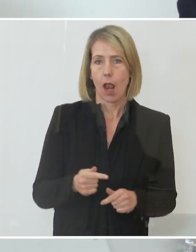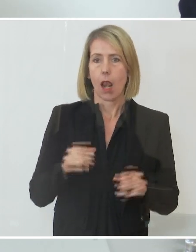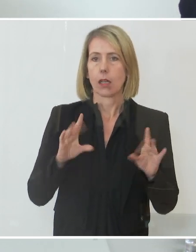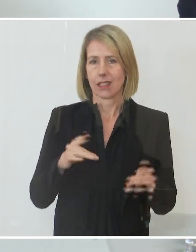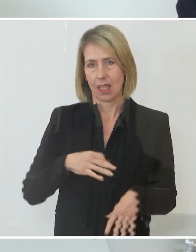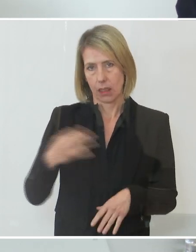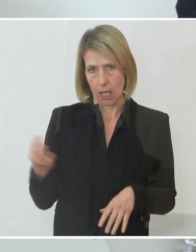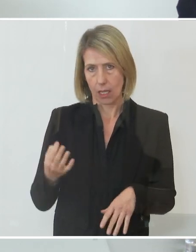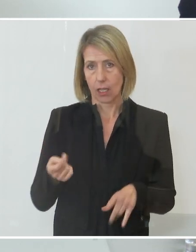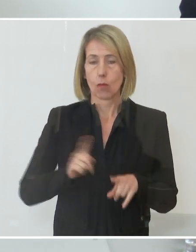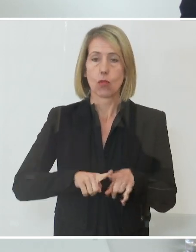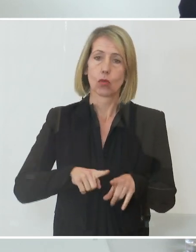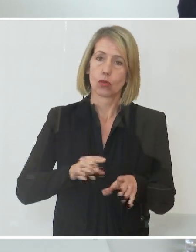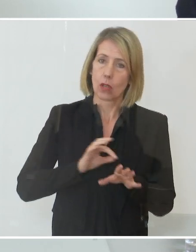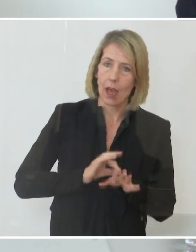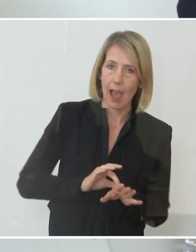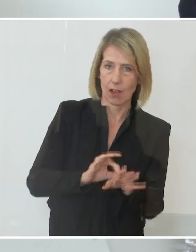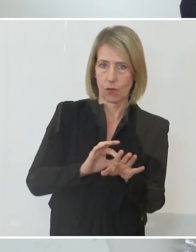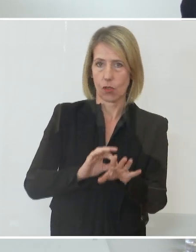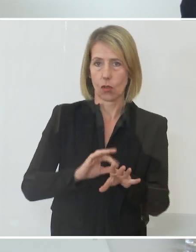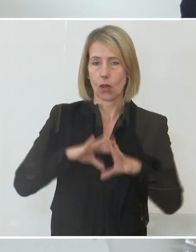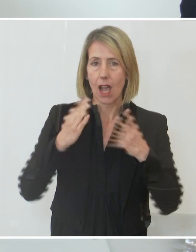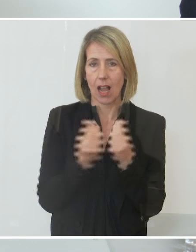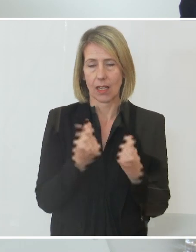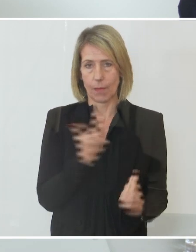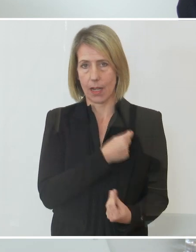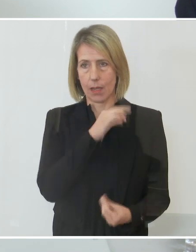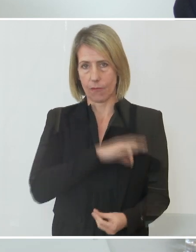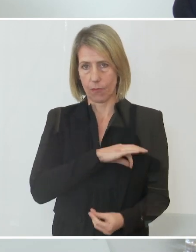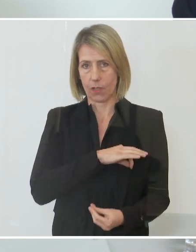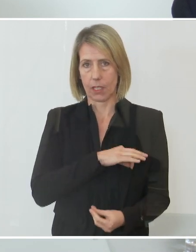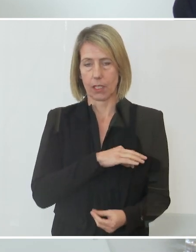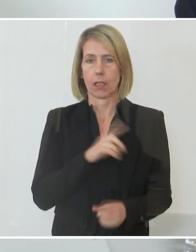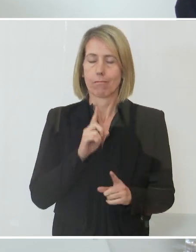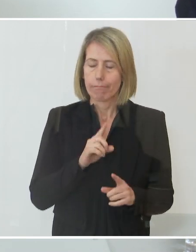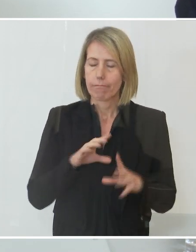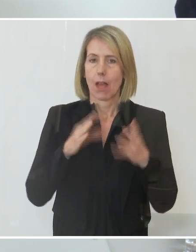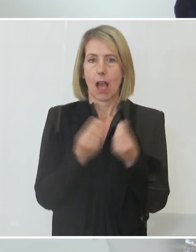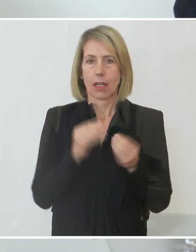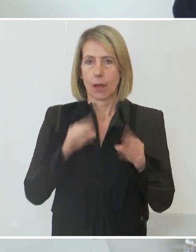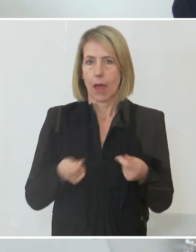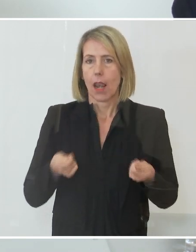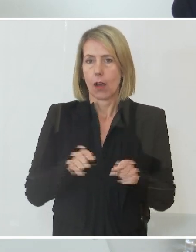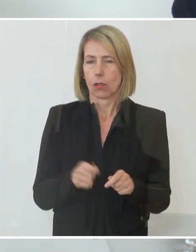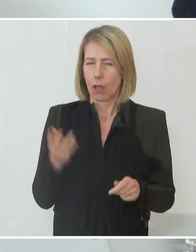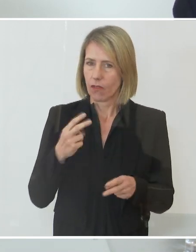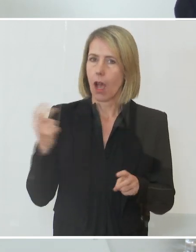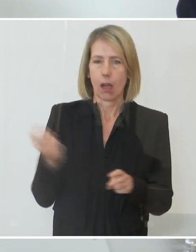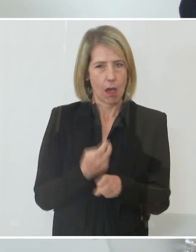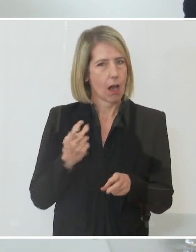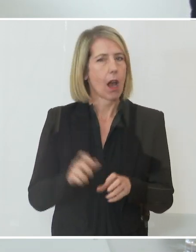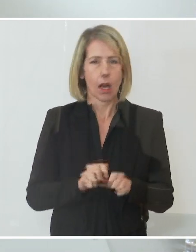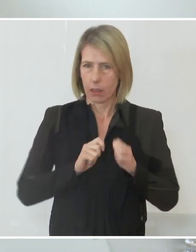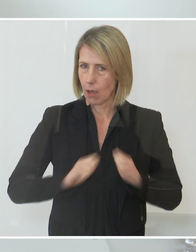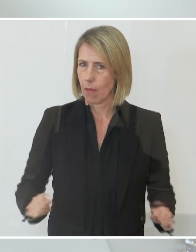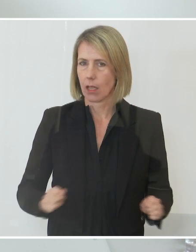führung einer allgemeinen Impfpflicht. Das war natürlich ein allgemeiner Lockdown, eine harte Maßnahme, eine un